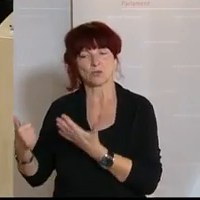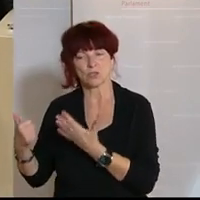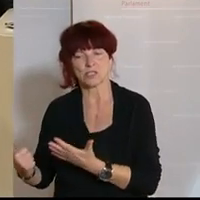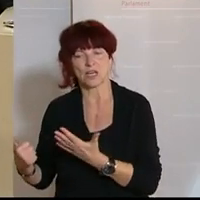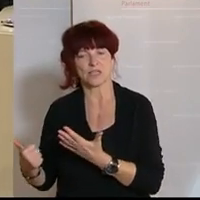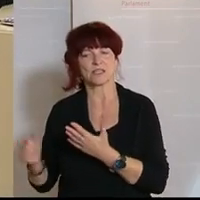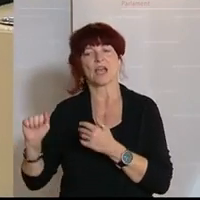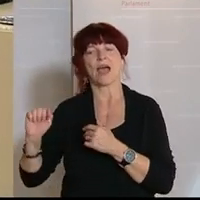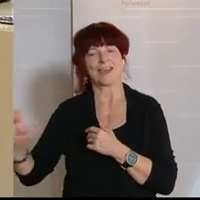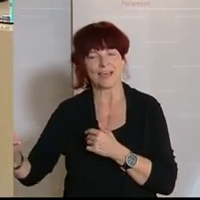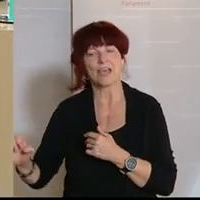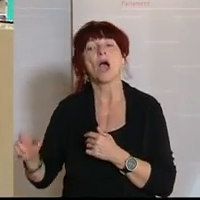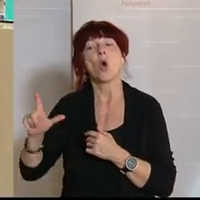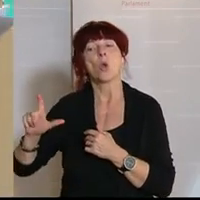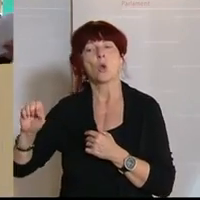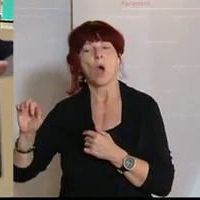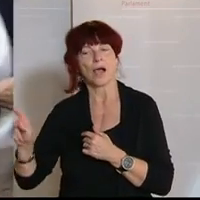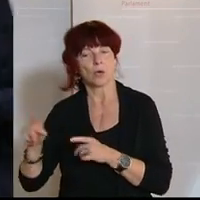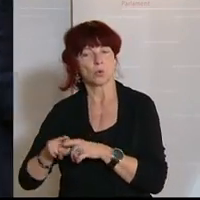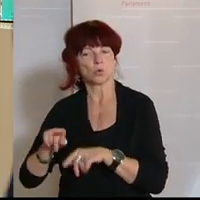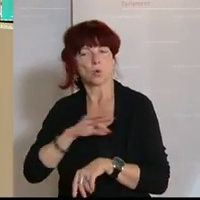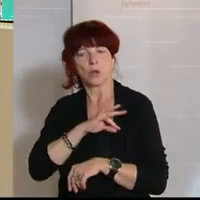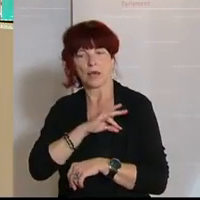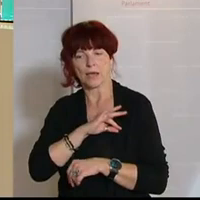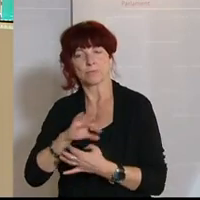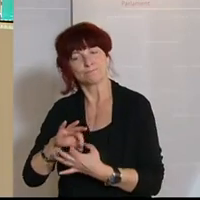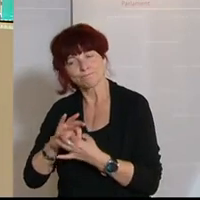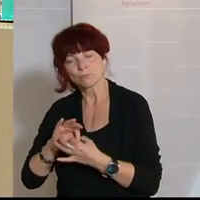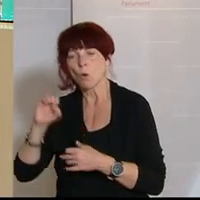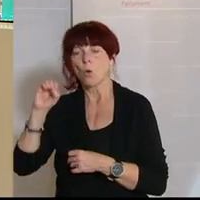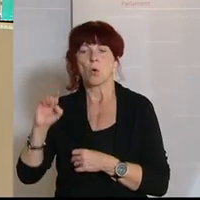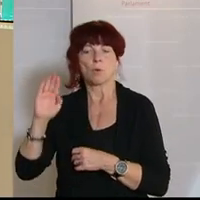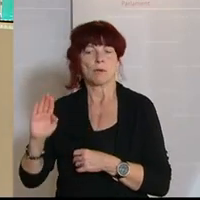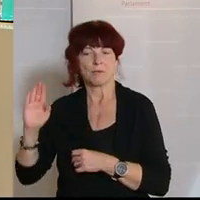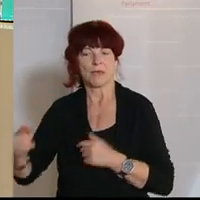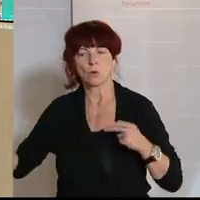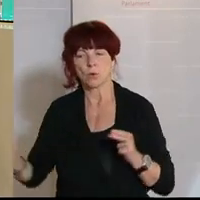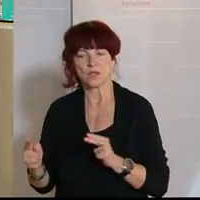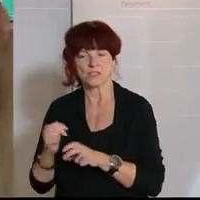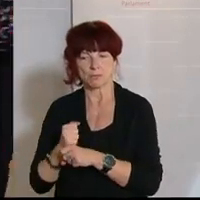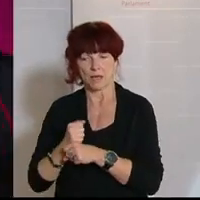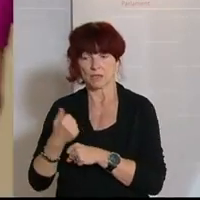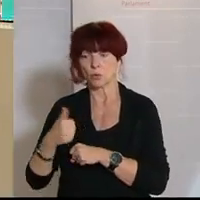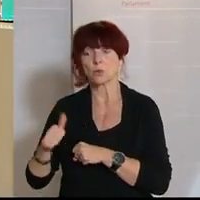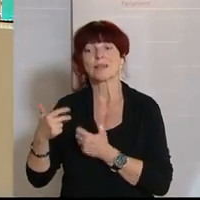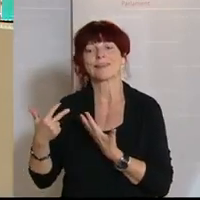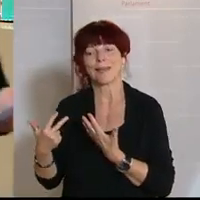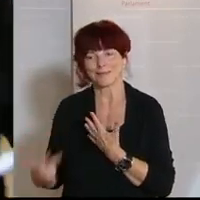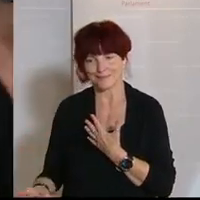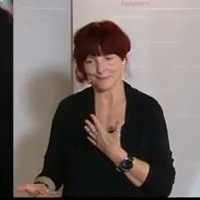und Notstandshilfe zeitlich